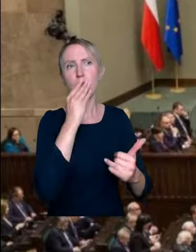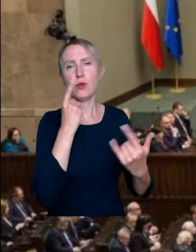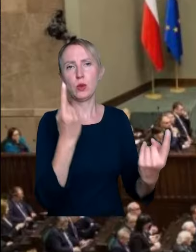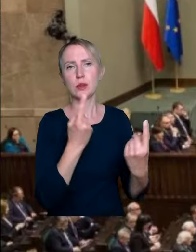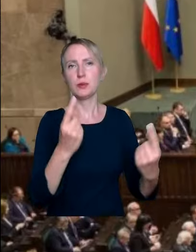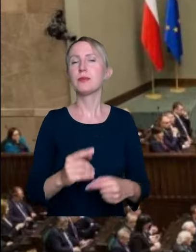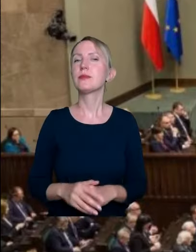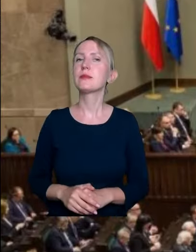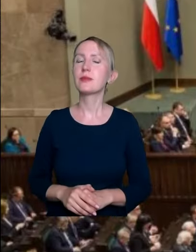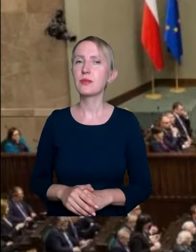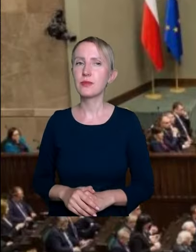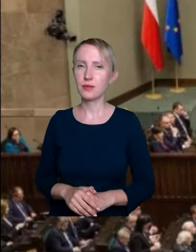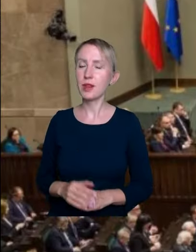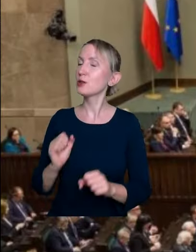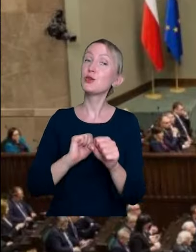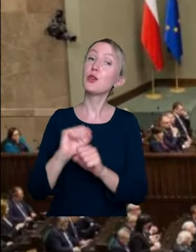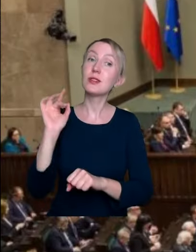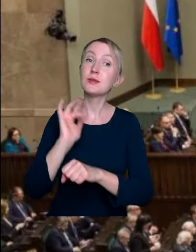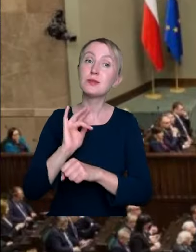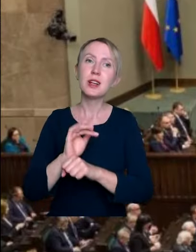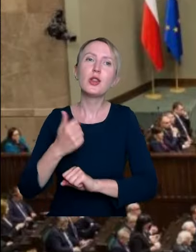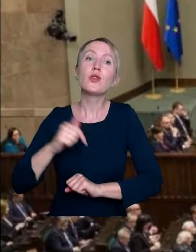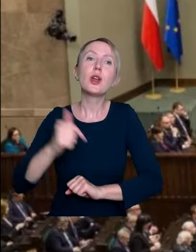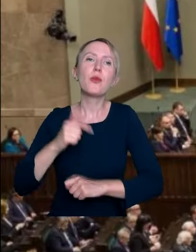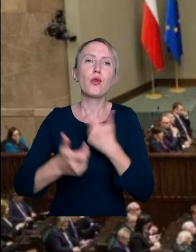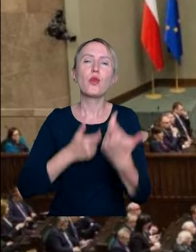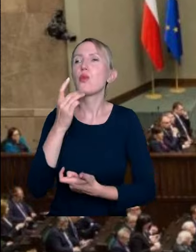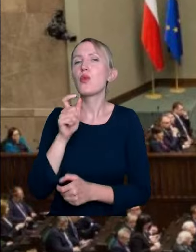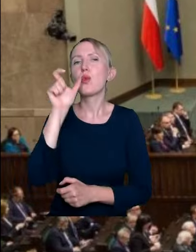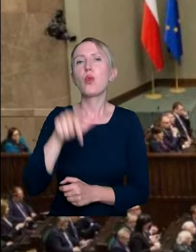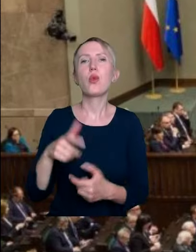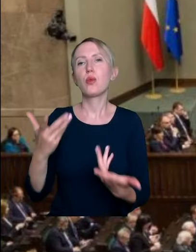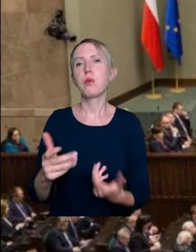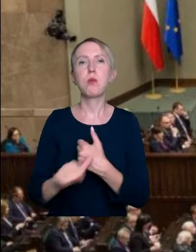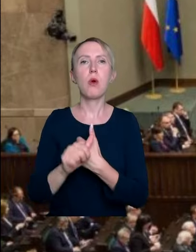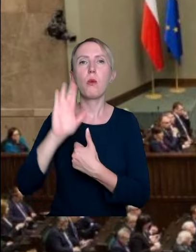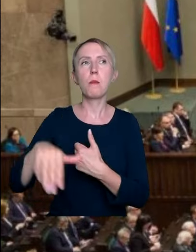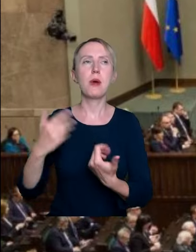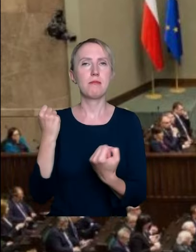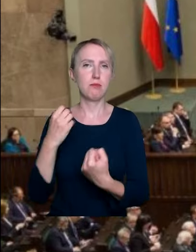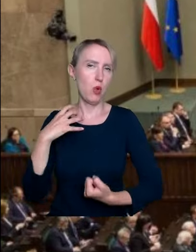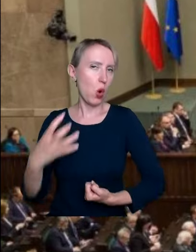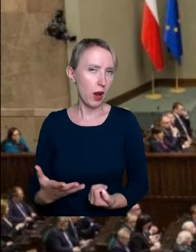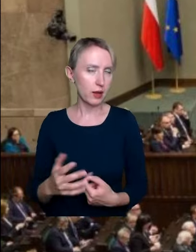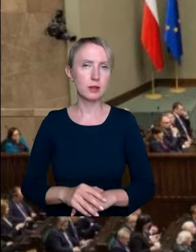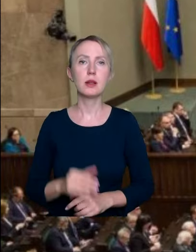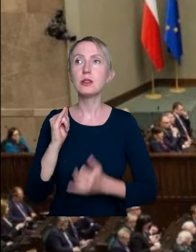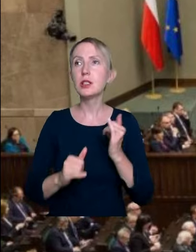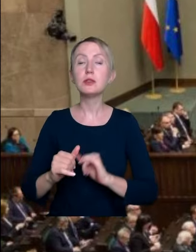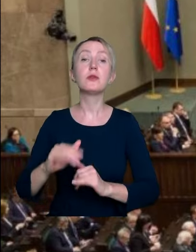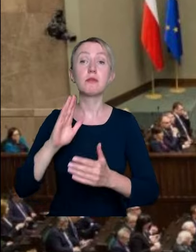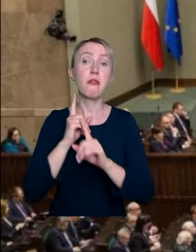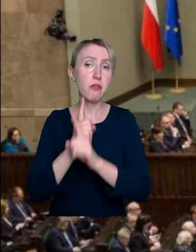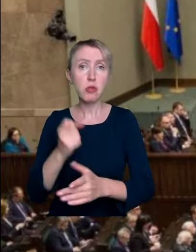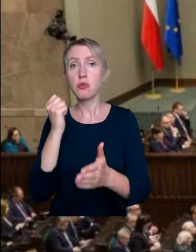Redaktorze, nie jest zarzutem, nie powinno się stawiać komuś zarzutu z powodu jego majątności, jeżeli w sposób legalny doszedł